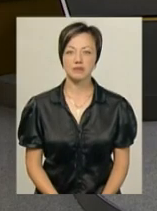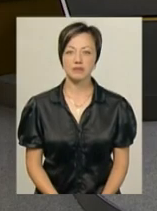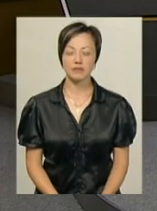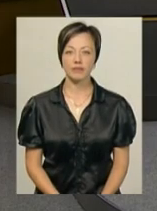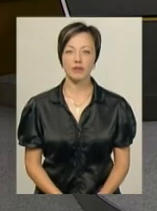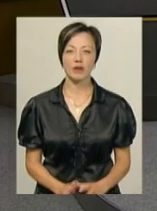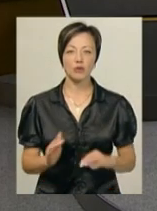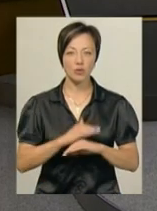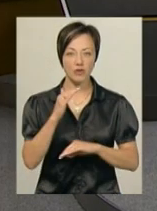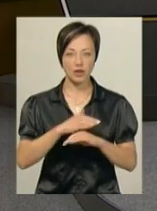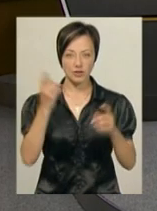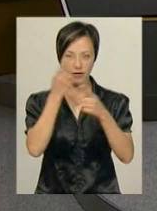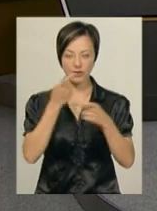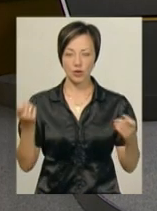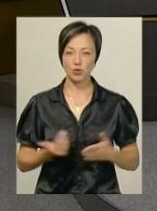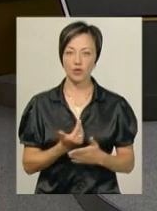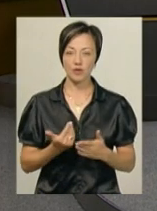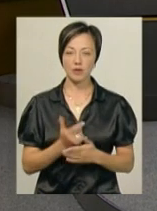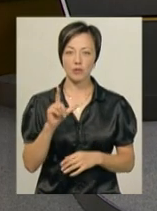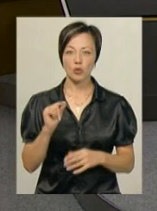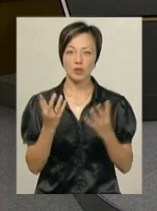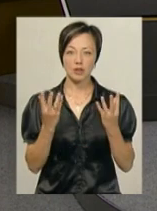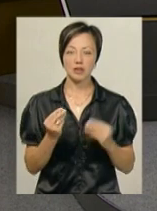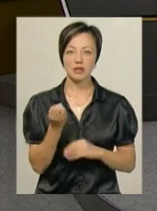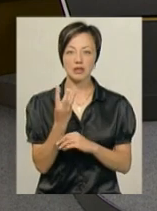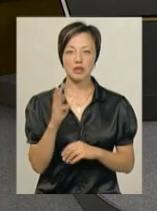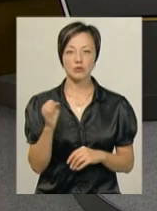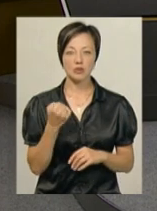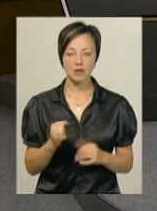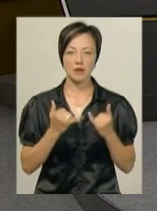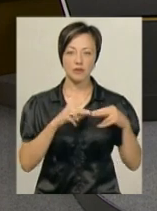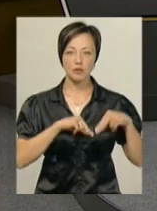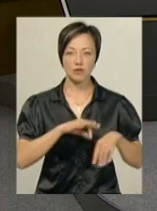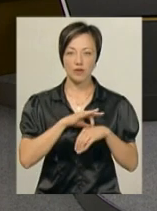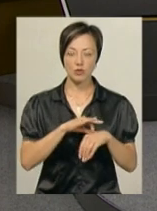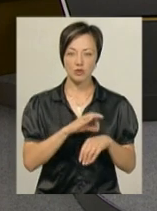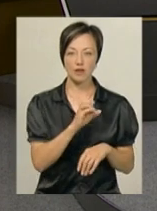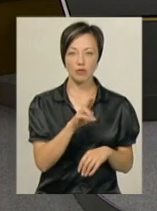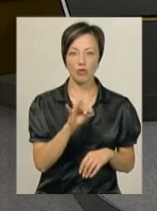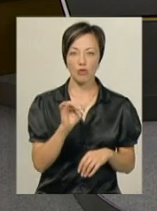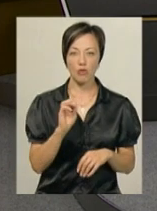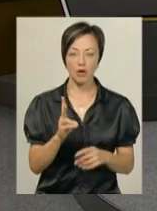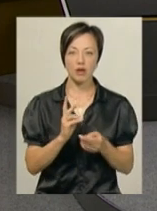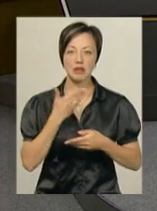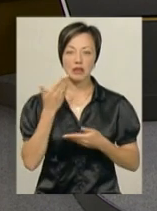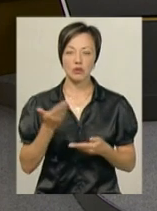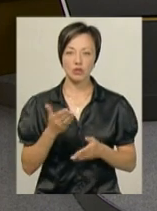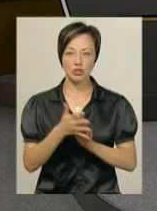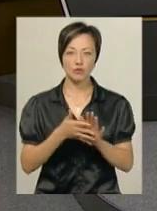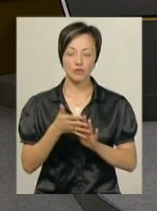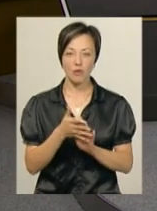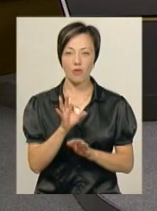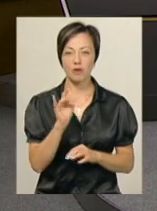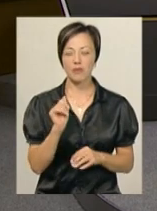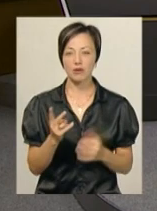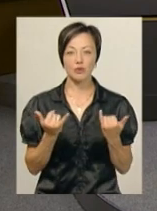Доброго вечора! В ефірі інформаційний випуск понеділка, 13 серпня. В студії ведуча Світлана Поробок, диктор жестової мови Ольга Рибак.